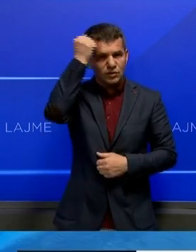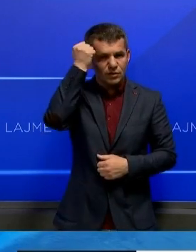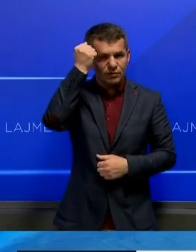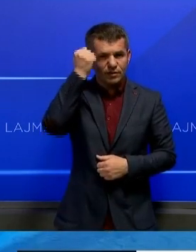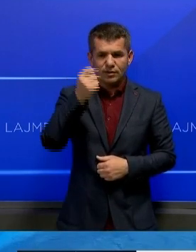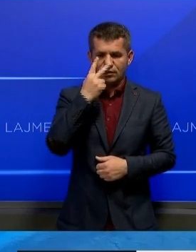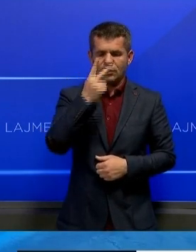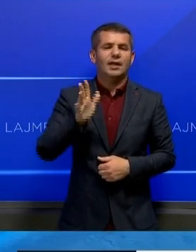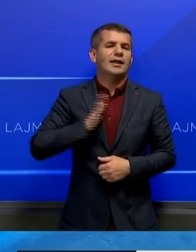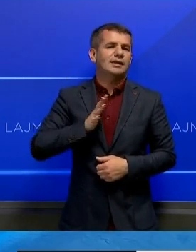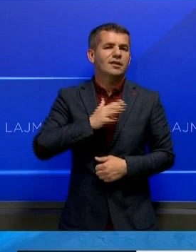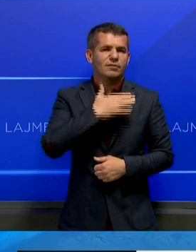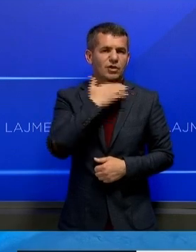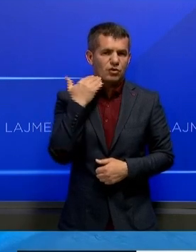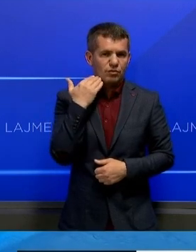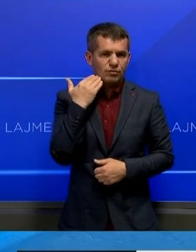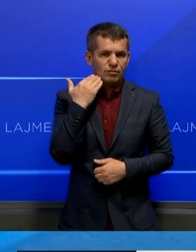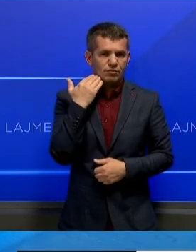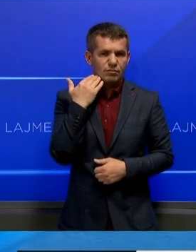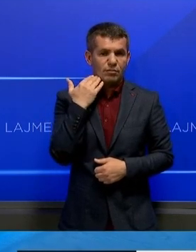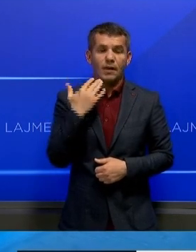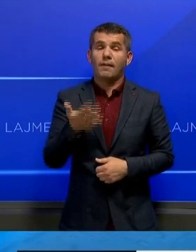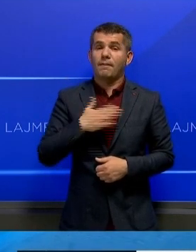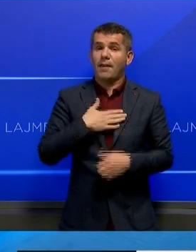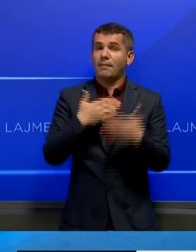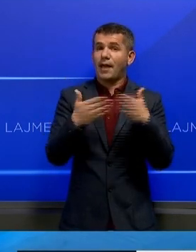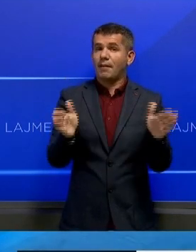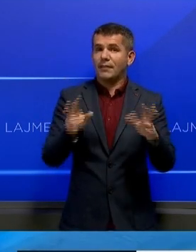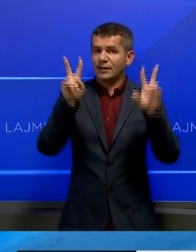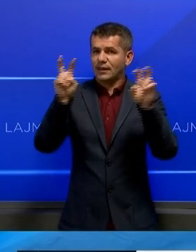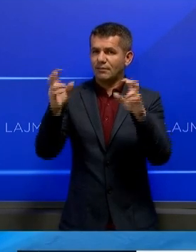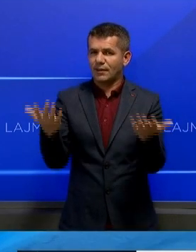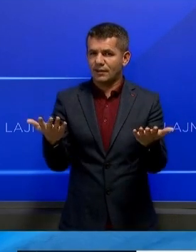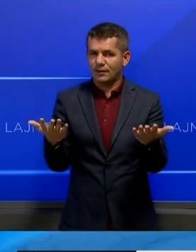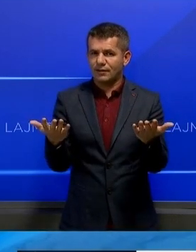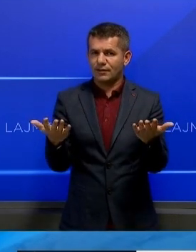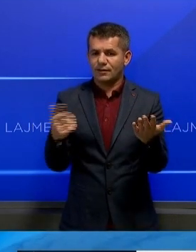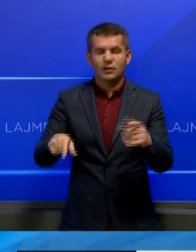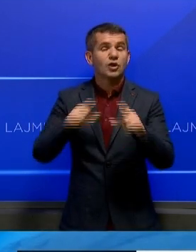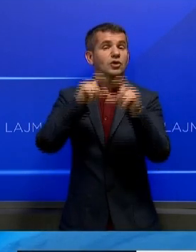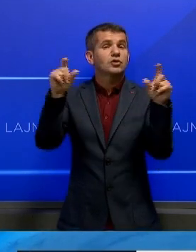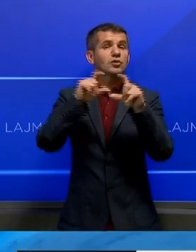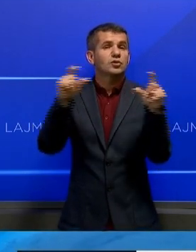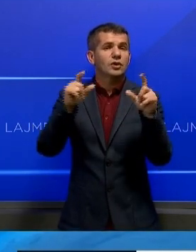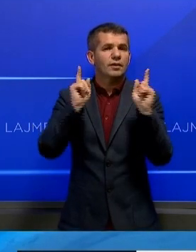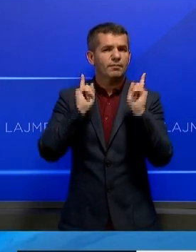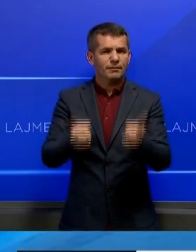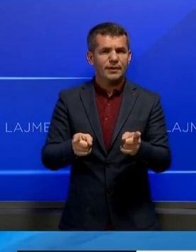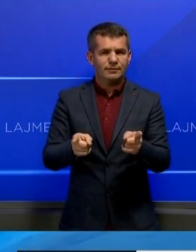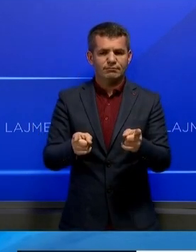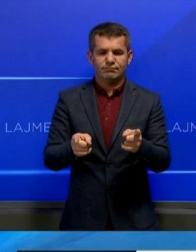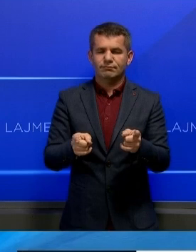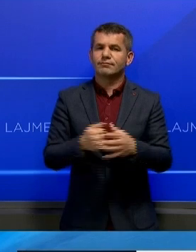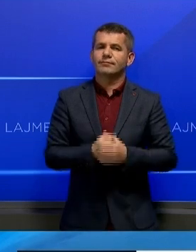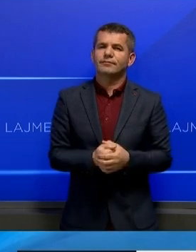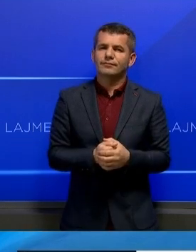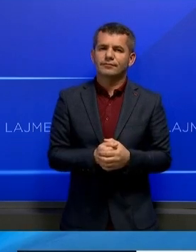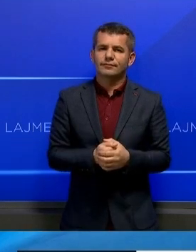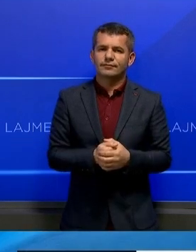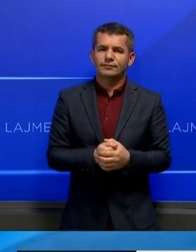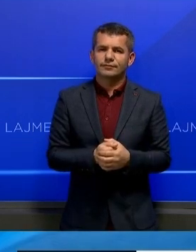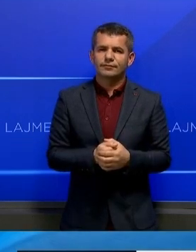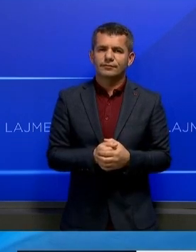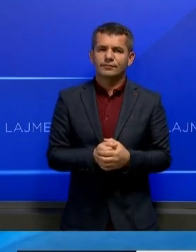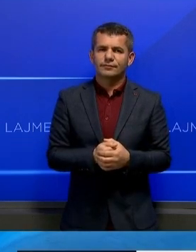kjo është shumë e rëzikshme nëse ri hapet. Pra institucionit tona duhet të nëmbajnë qëndrimin që kjo